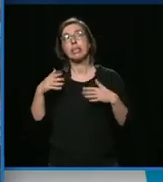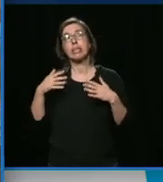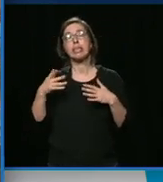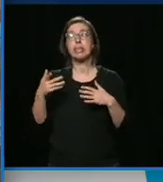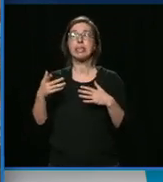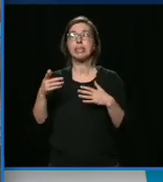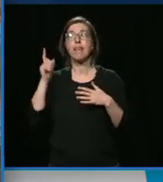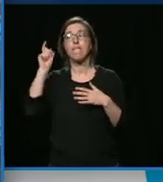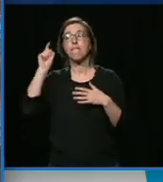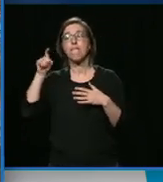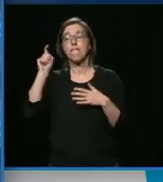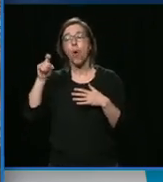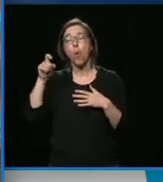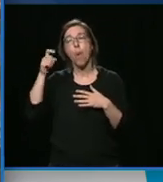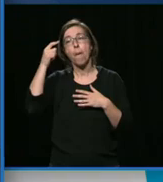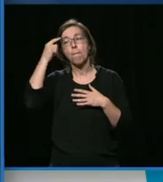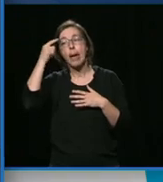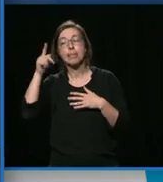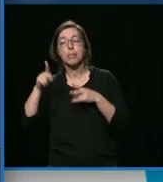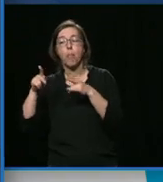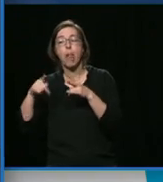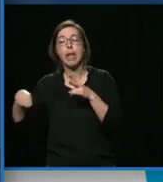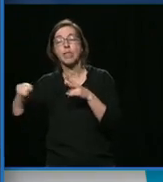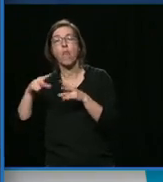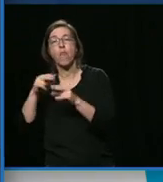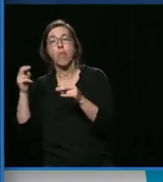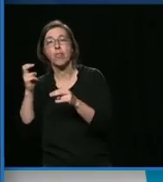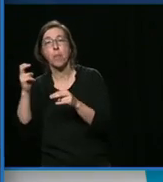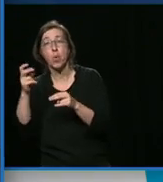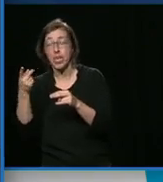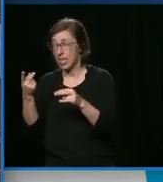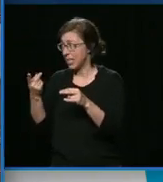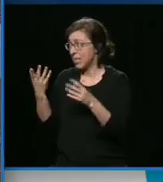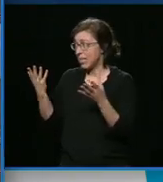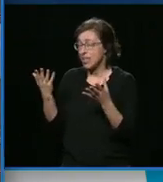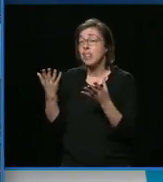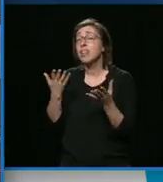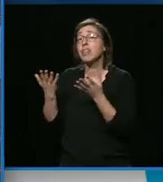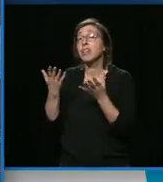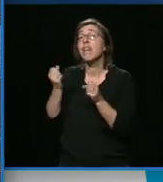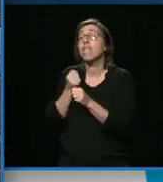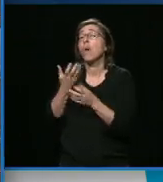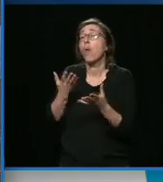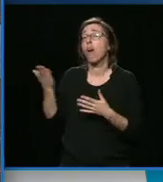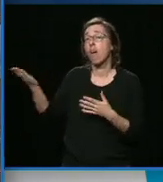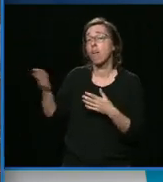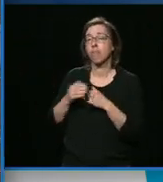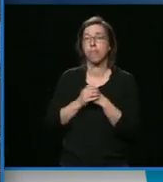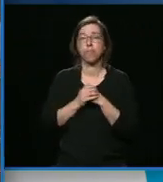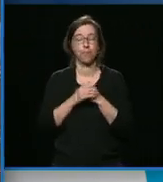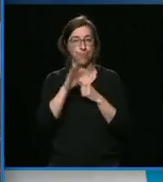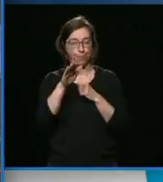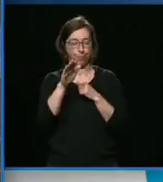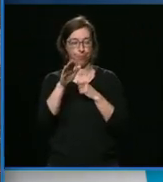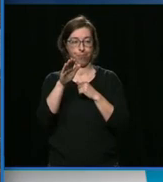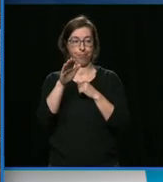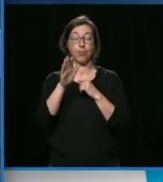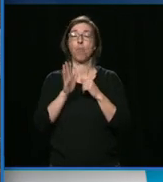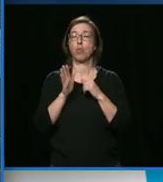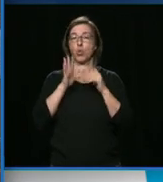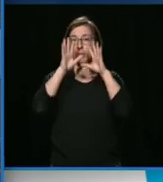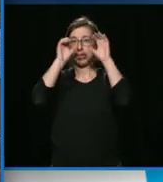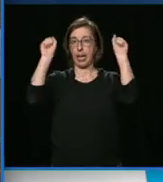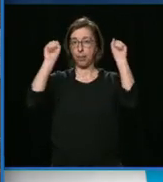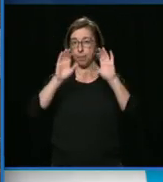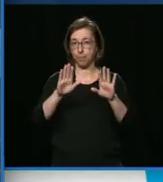un, un tramway dans leur ville? M. le premier ministre. M. le Président, on a tous vu